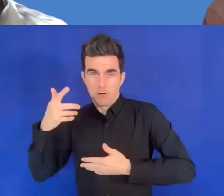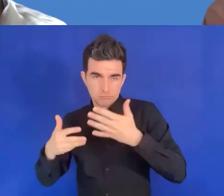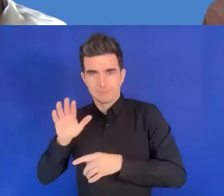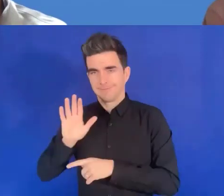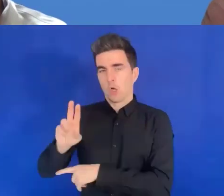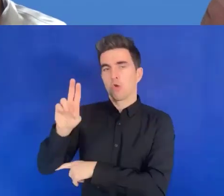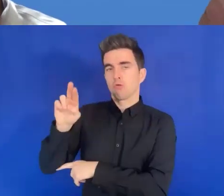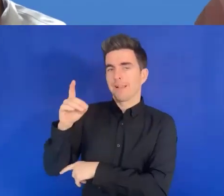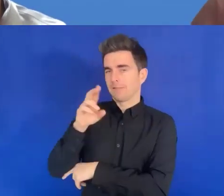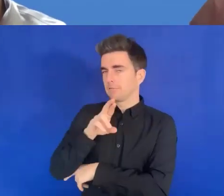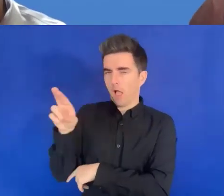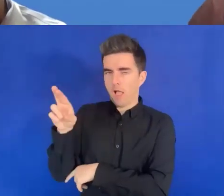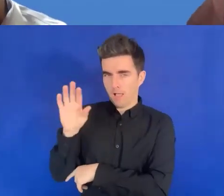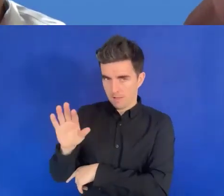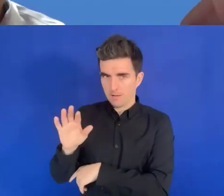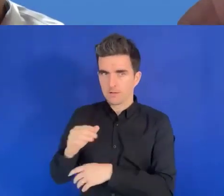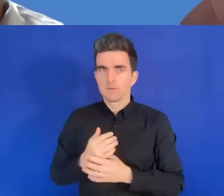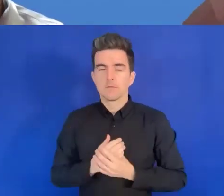est transversale.